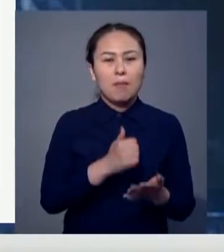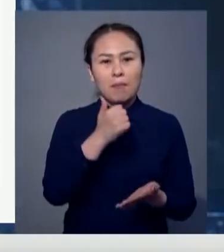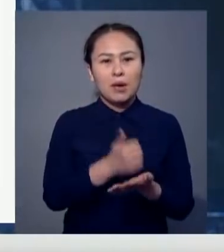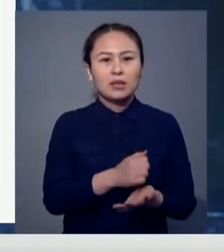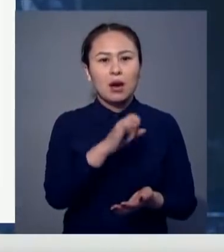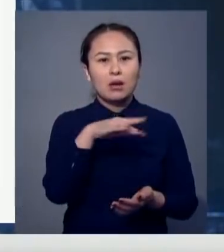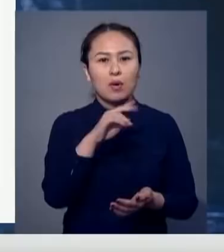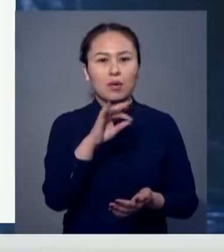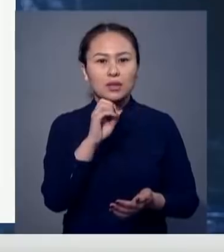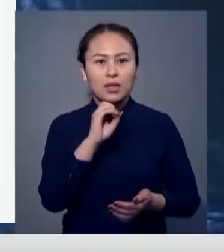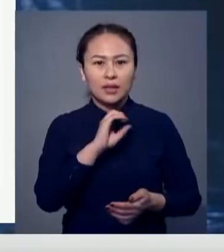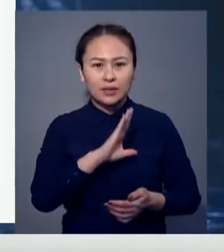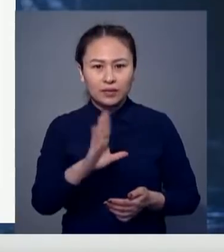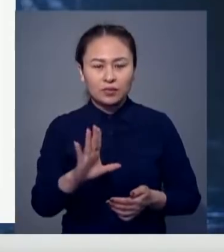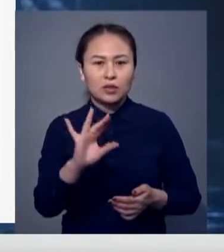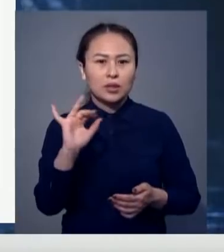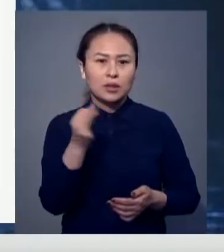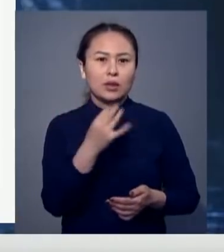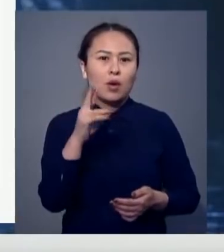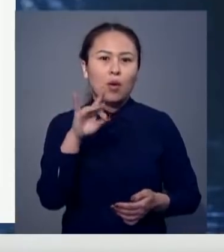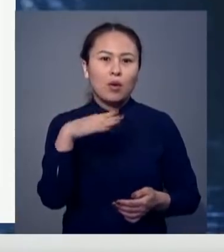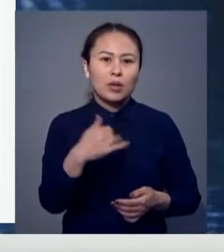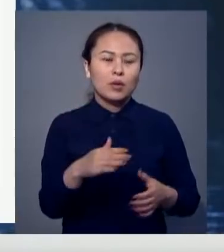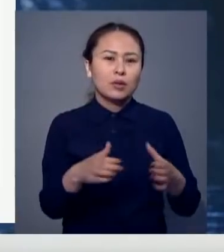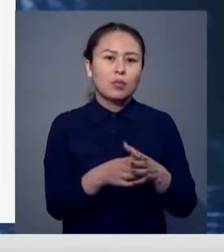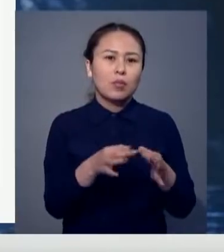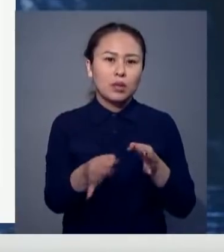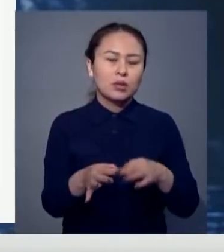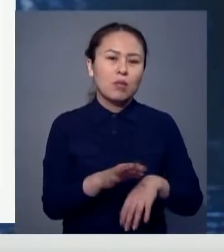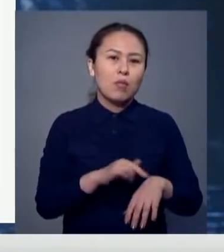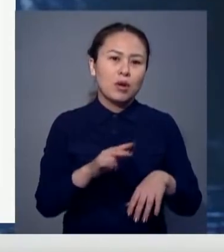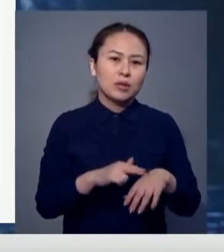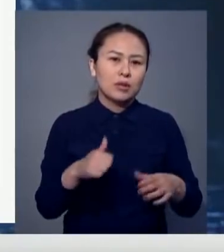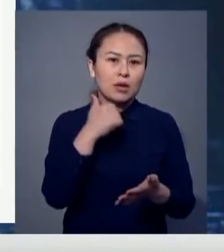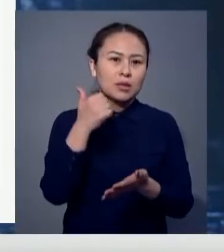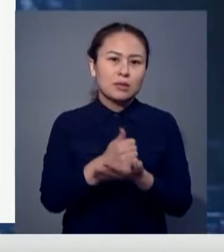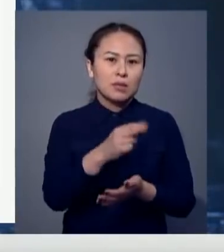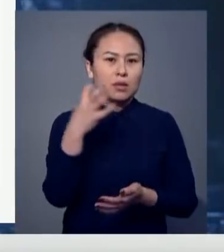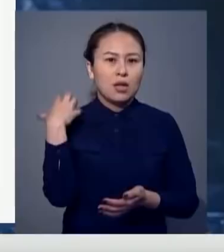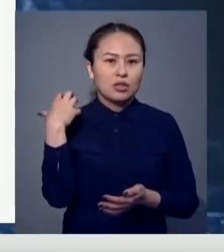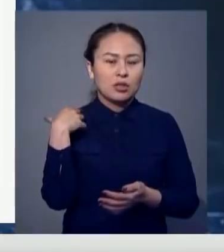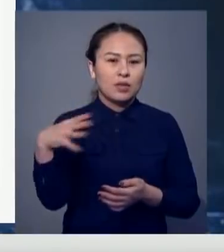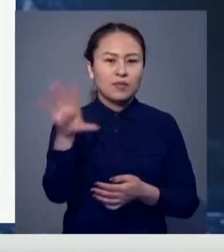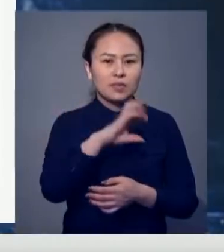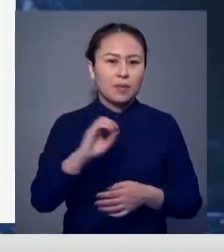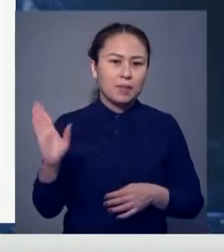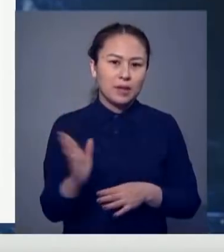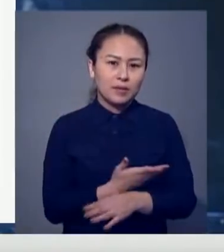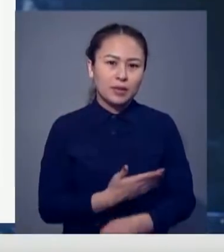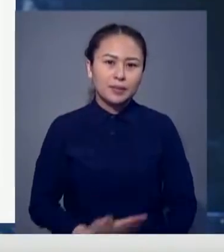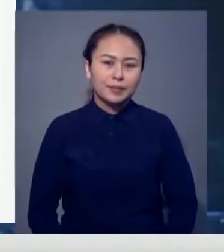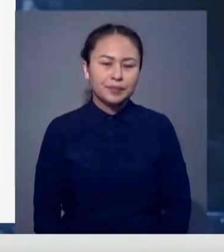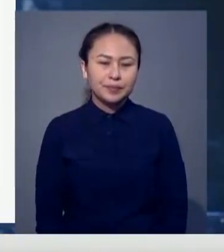департаментінің басығы Арман Ораза Леевті және Құрдай аудандық полиция бөлімінің басығын қызметінен алуды тапсырды.